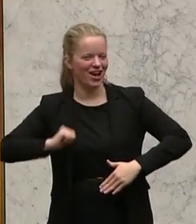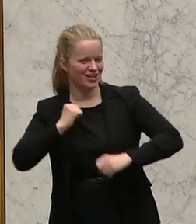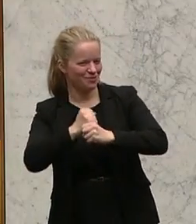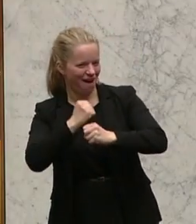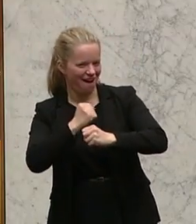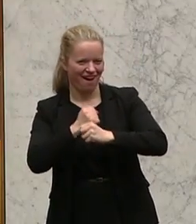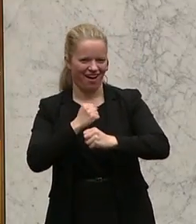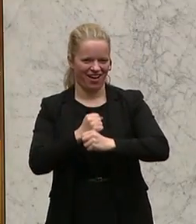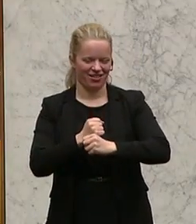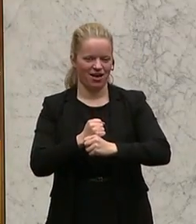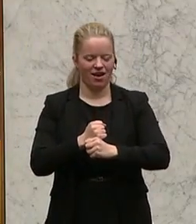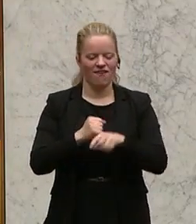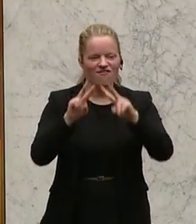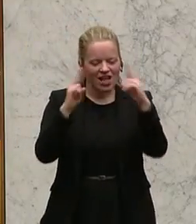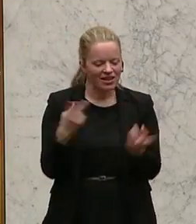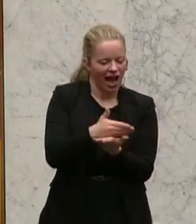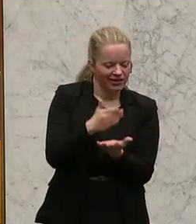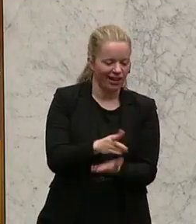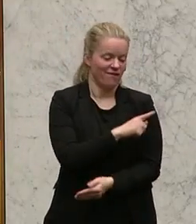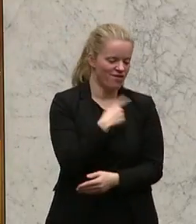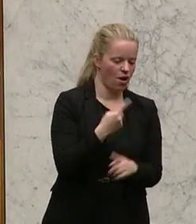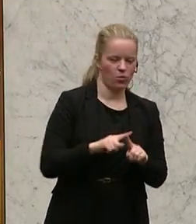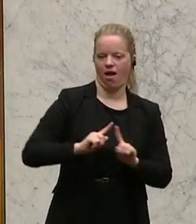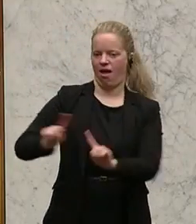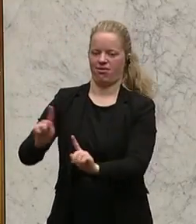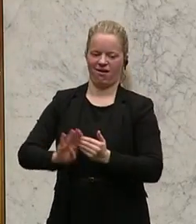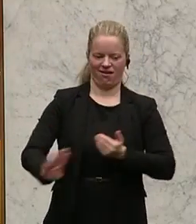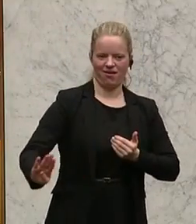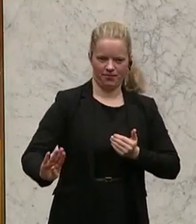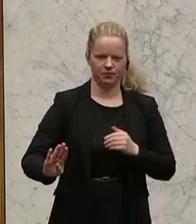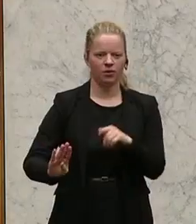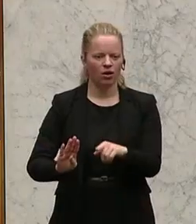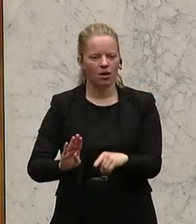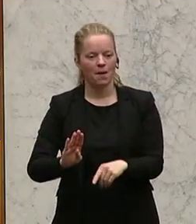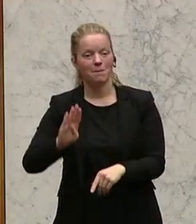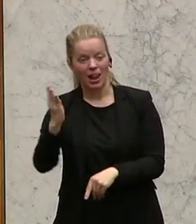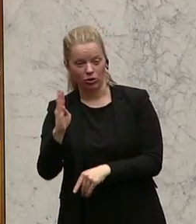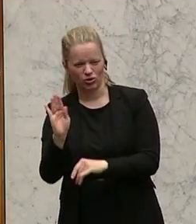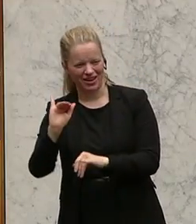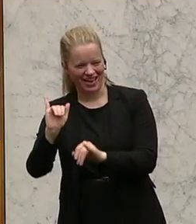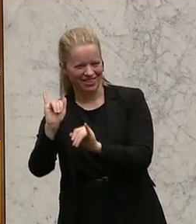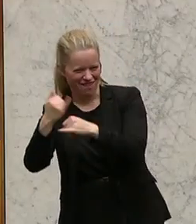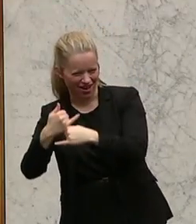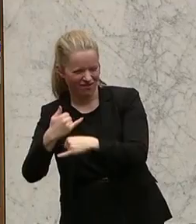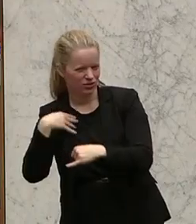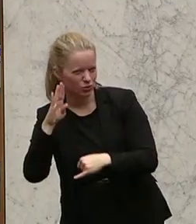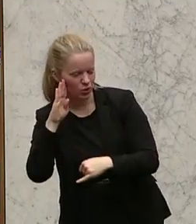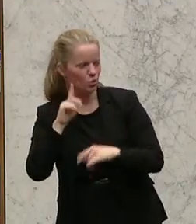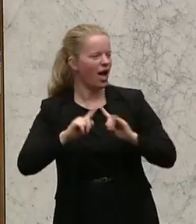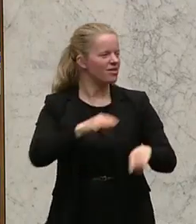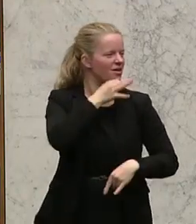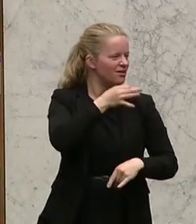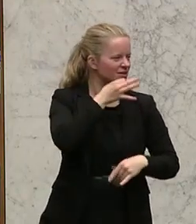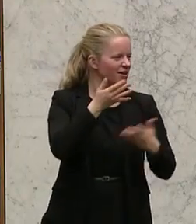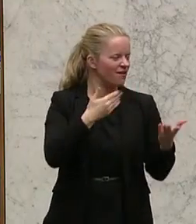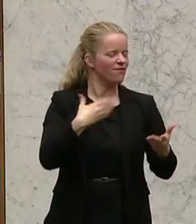anderen? Und Frau Kollegin Palakowicz-Schenewein, wenn ich Ihnen zugehört habe und auch einigen anderen Rednerinnen und Rednern, dann denke ich mir, es war leider wieder einmal